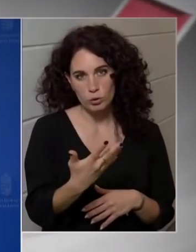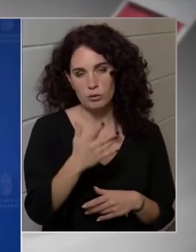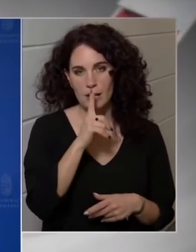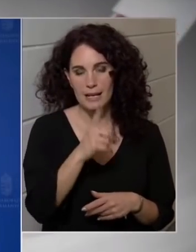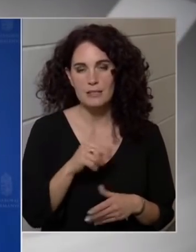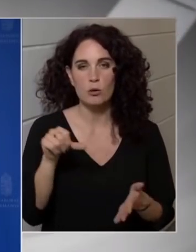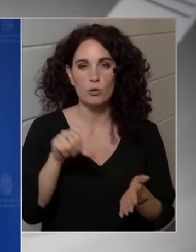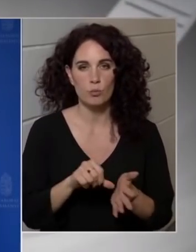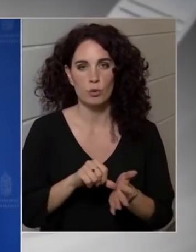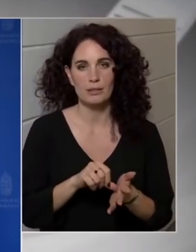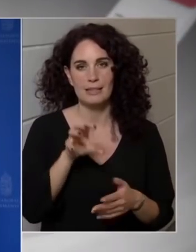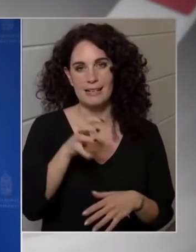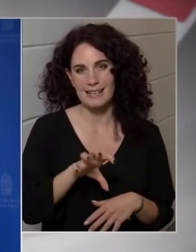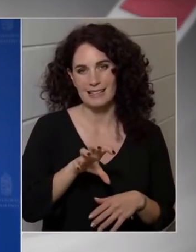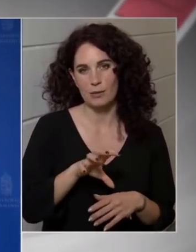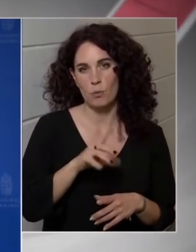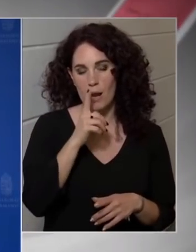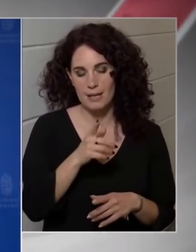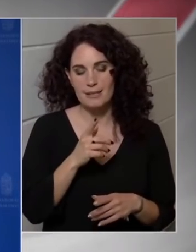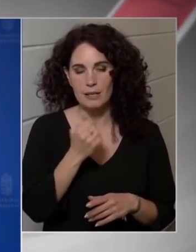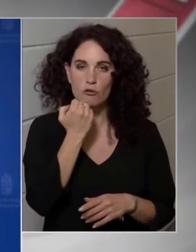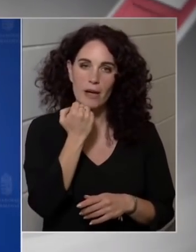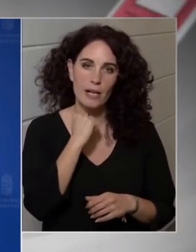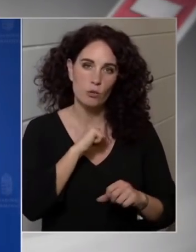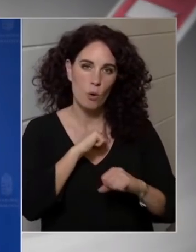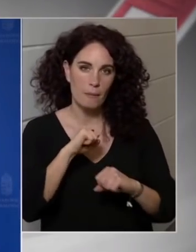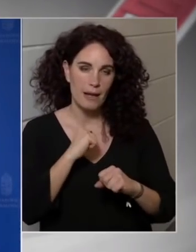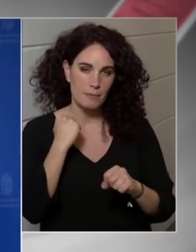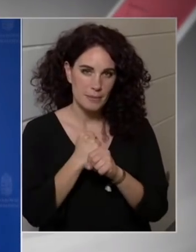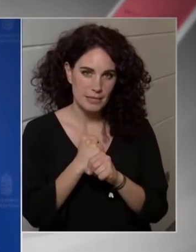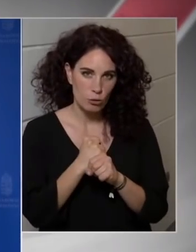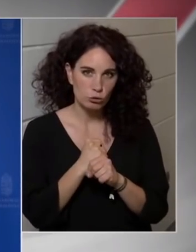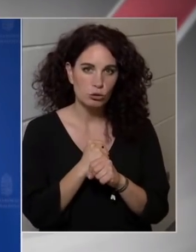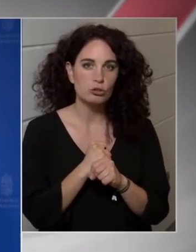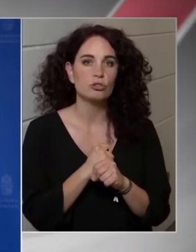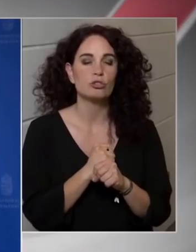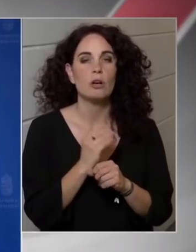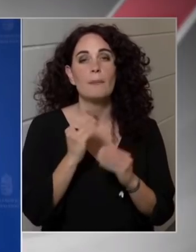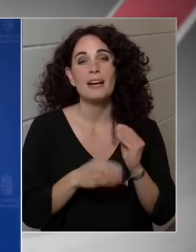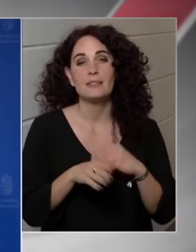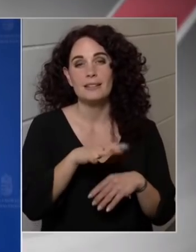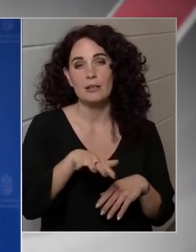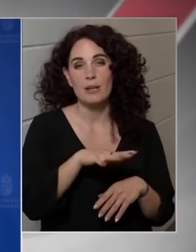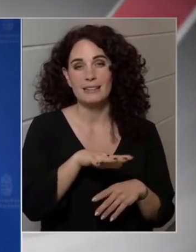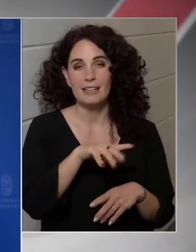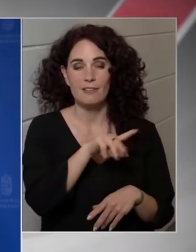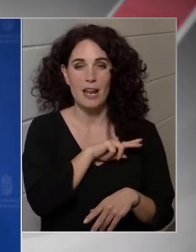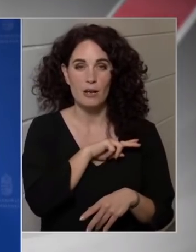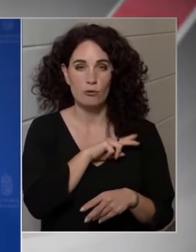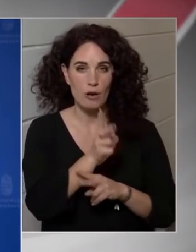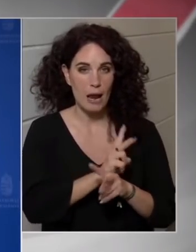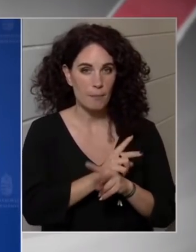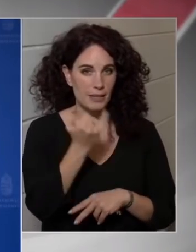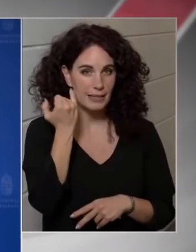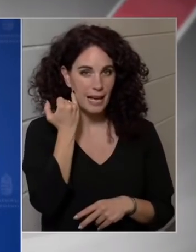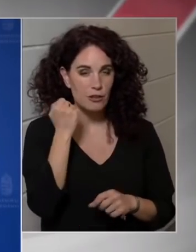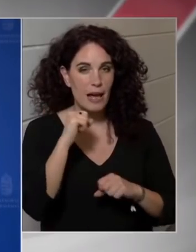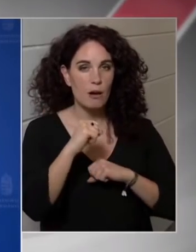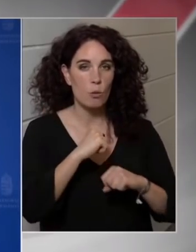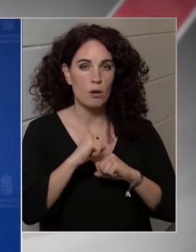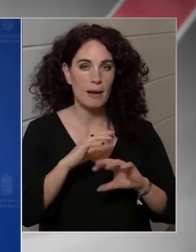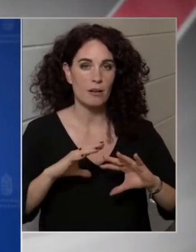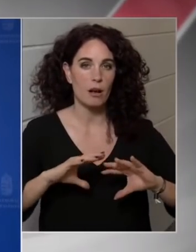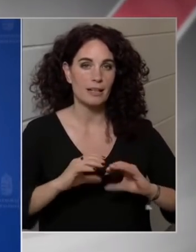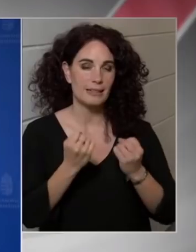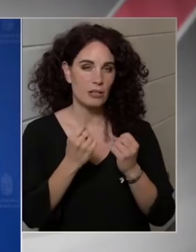régiónak is lesz egy kormánybiztosa, miután az e területért felelős államtitkárság a kormányalakításnál,